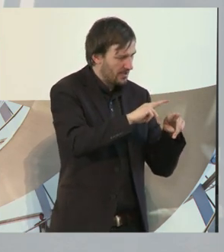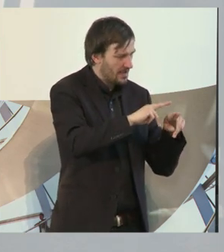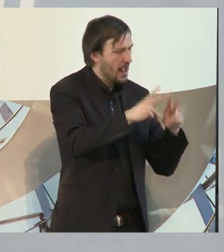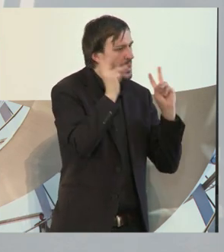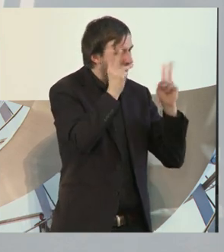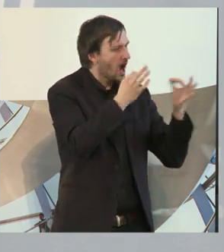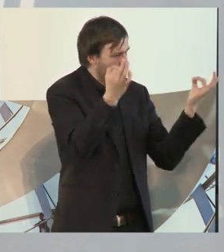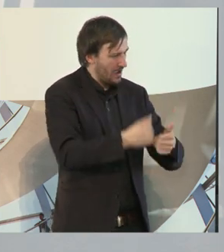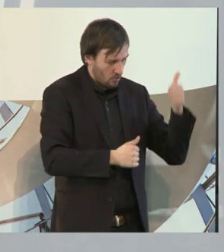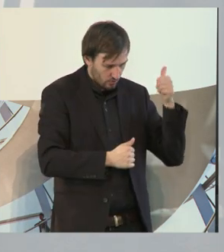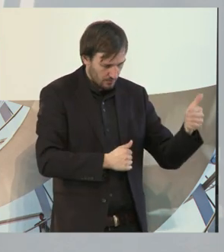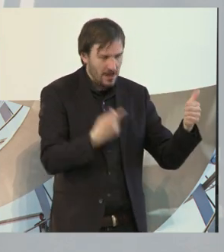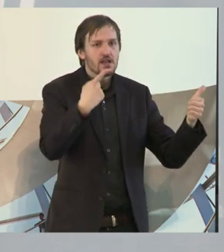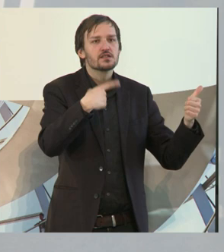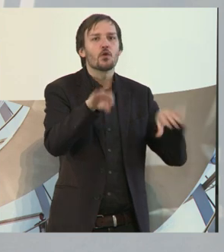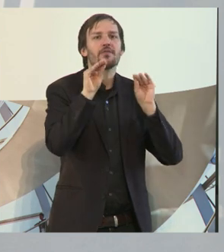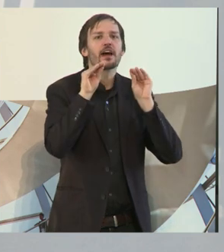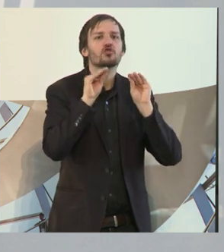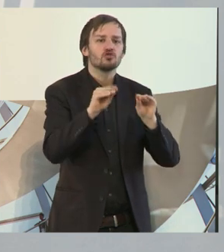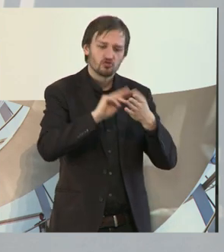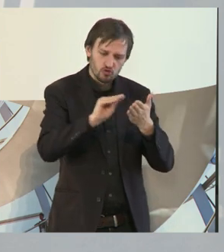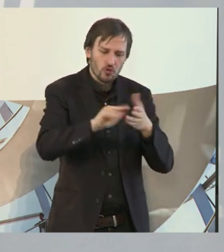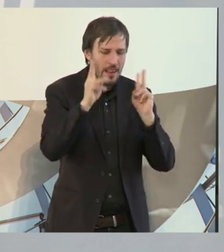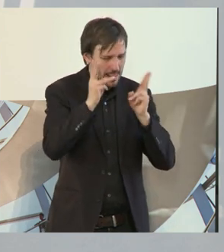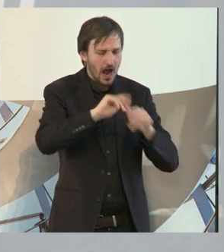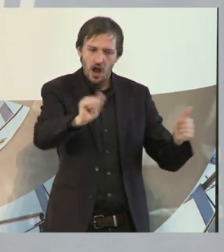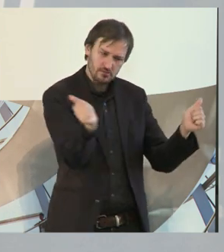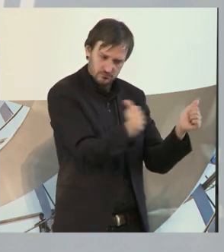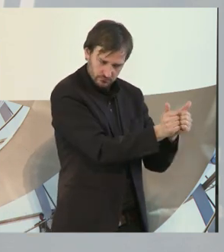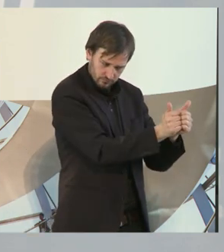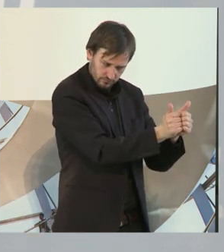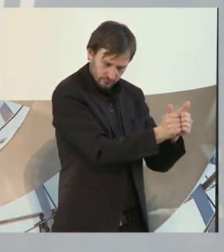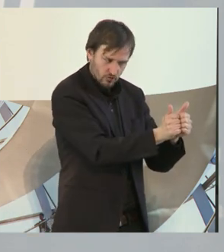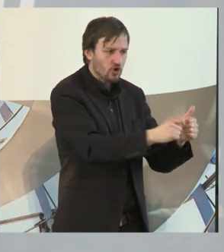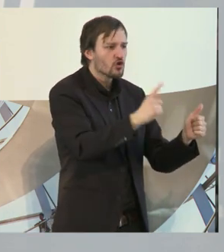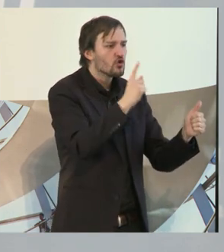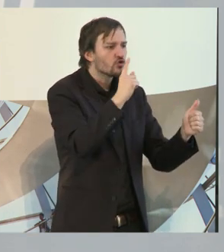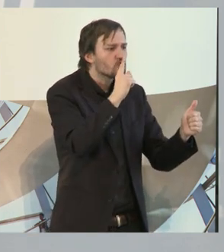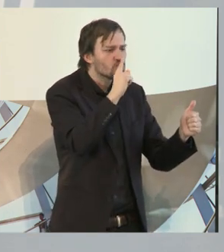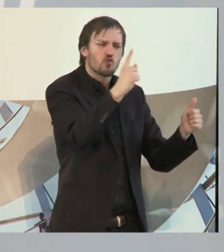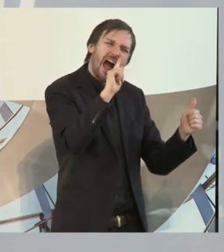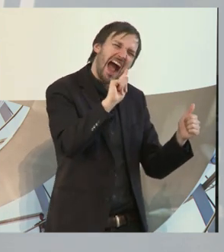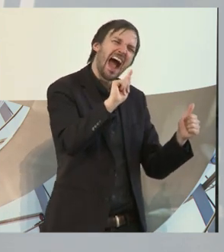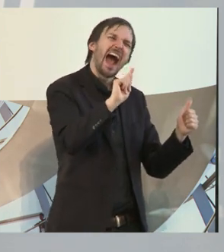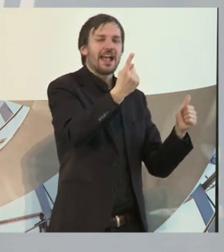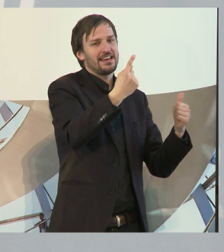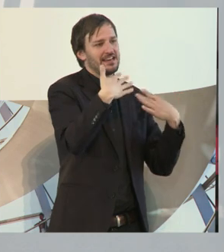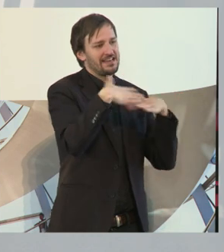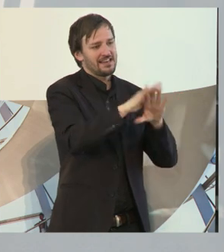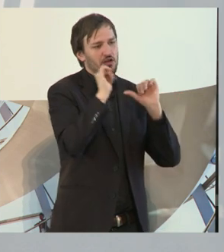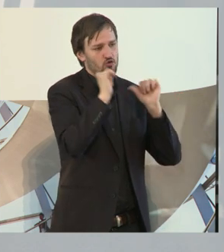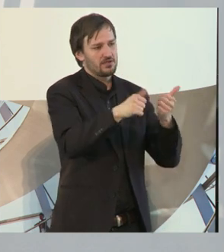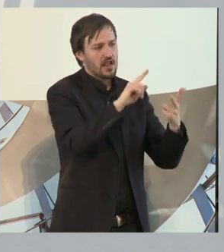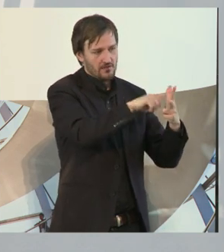einem angemessenen Stundenkontingent in der Klasse ist und dass bitte schön nur ein einziger Integrationshelfer in der Klasse